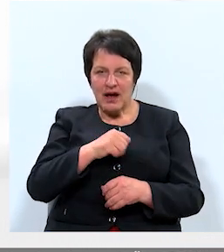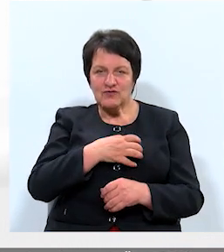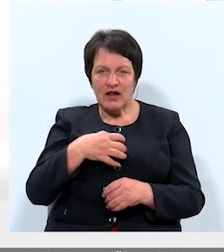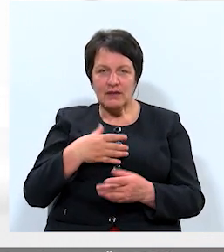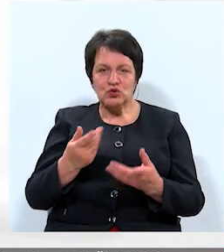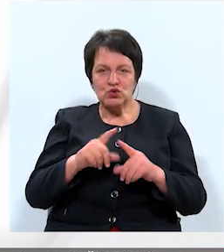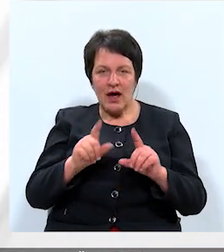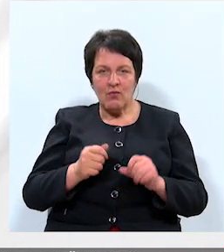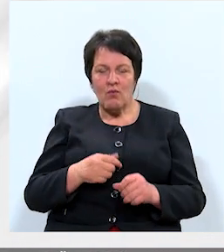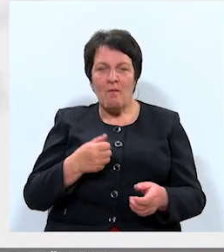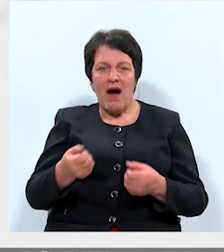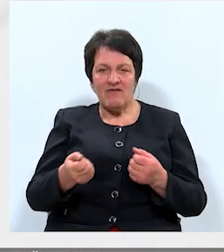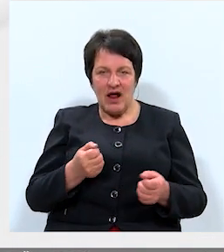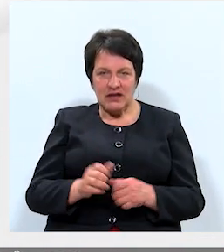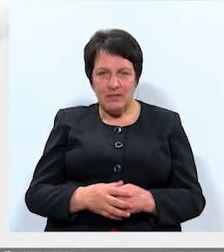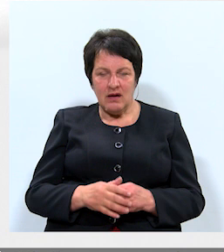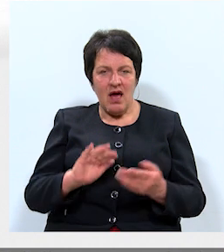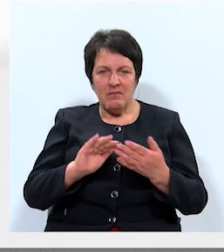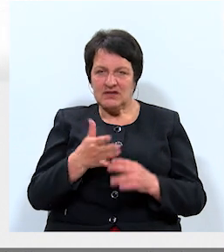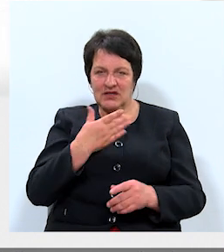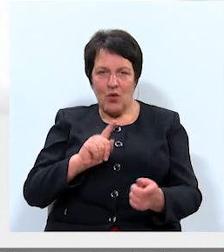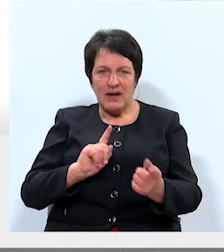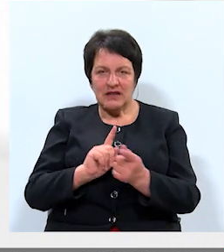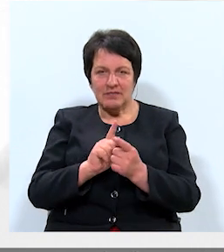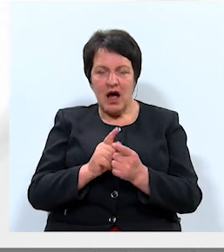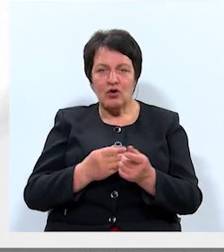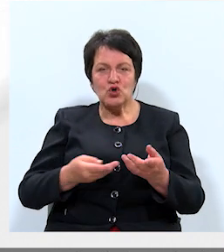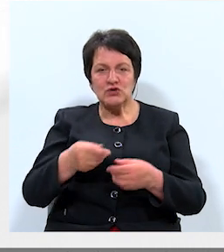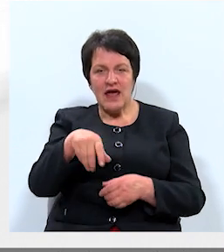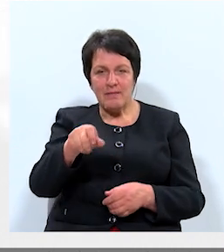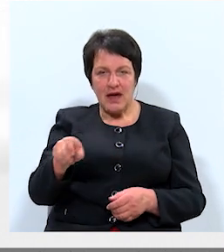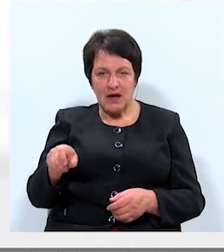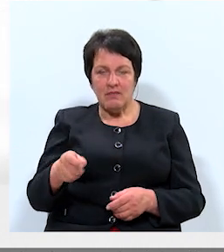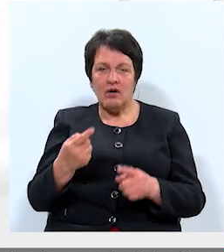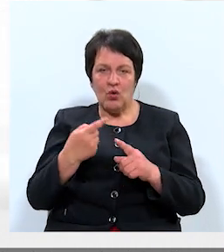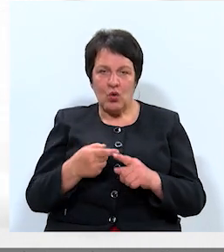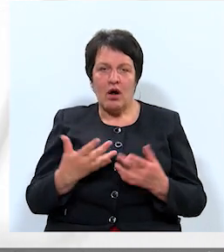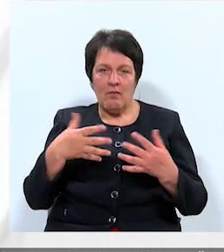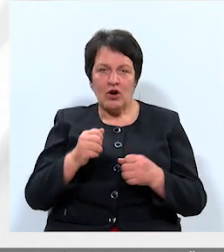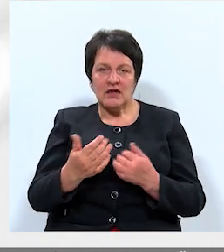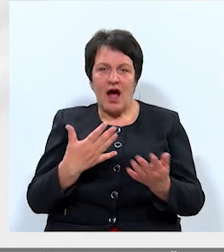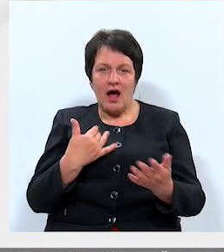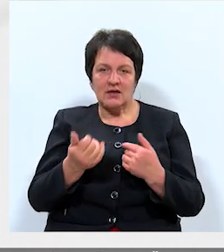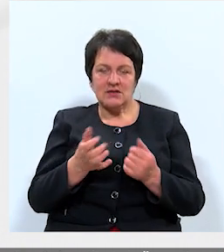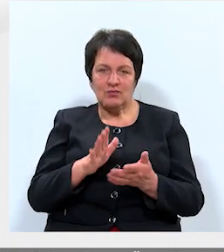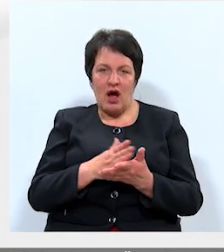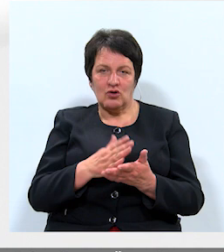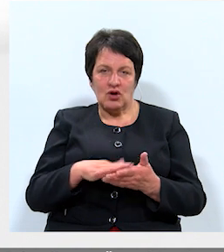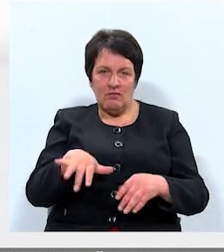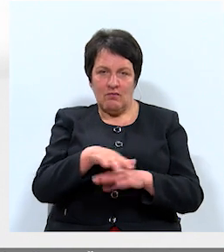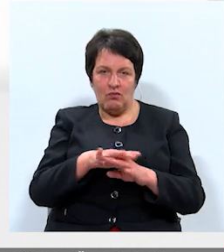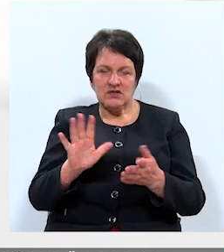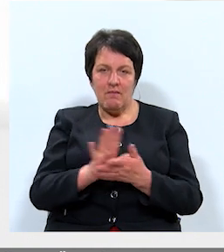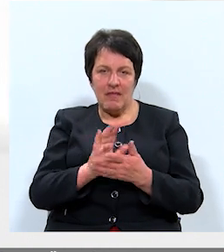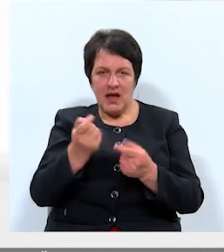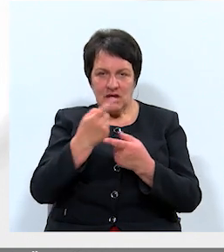pārvaldība, pilsēti nav pretim nākošu uzņēmējiem un politiķu attiecību kārtošana publiski,